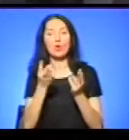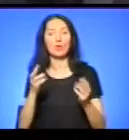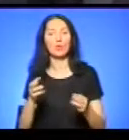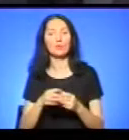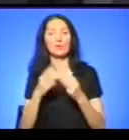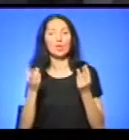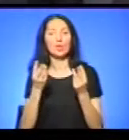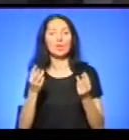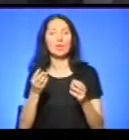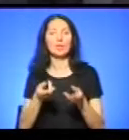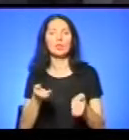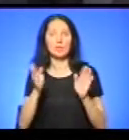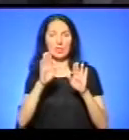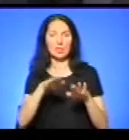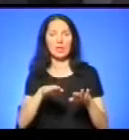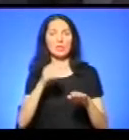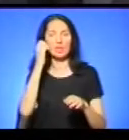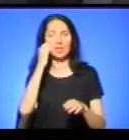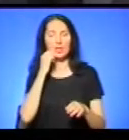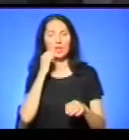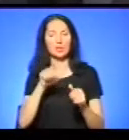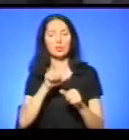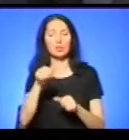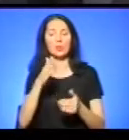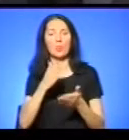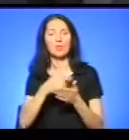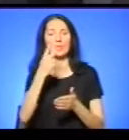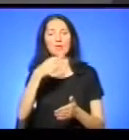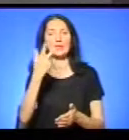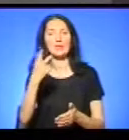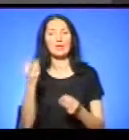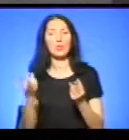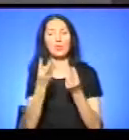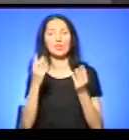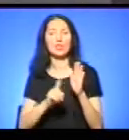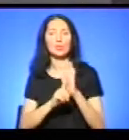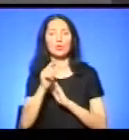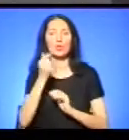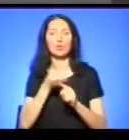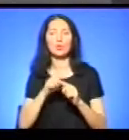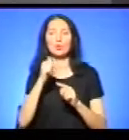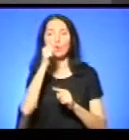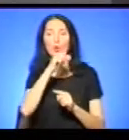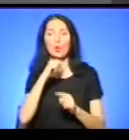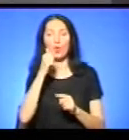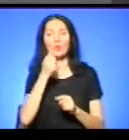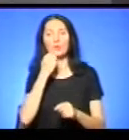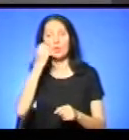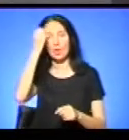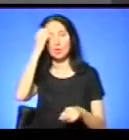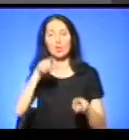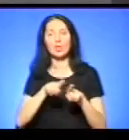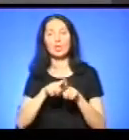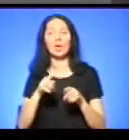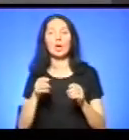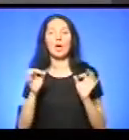післяжневні залишки. Зокрема, ми мали 23 пожежі з початку цього року. Дякуючи такій погодні,